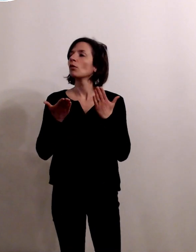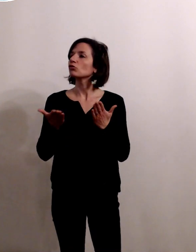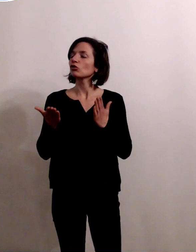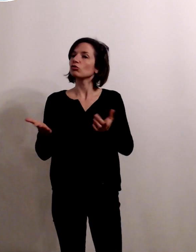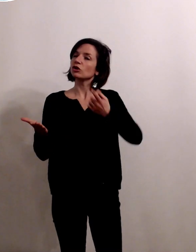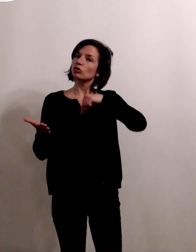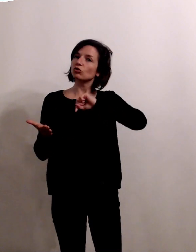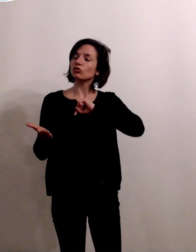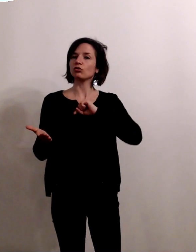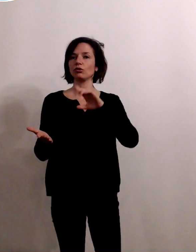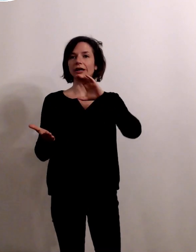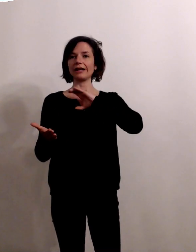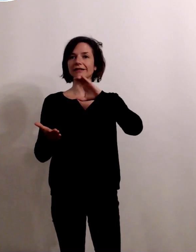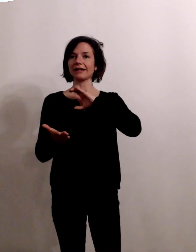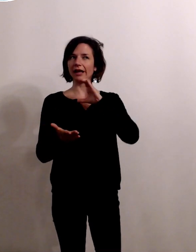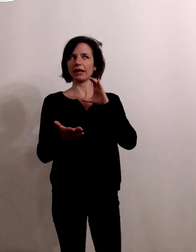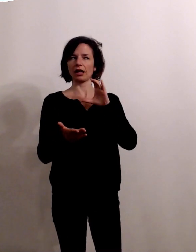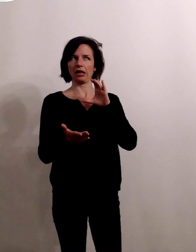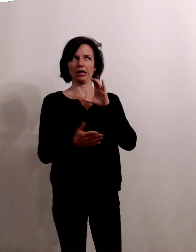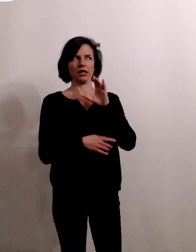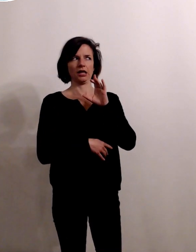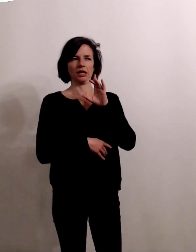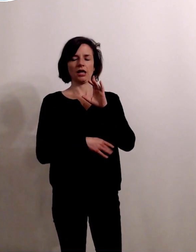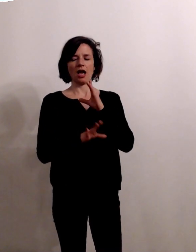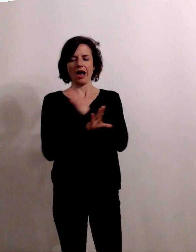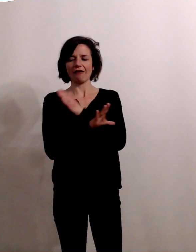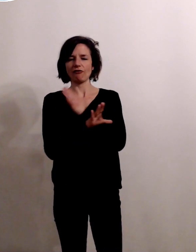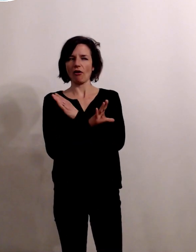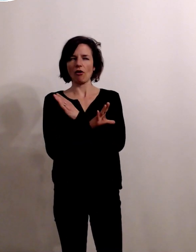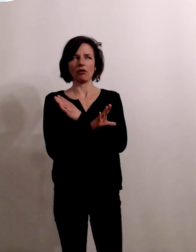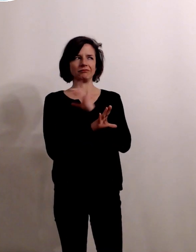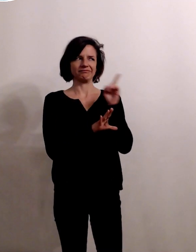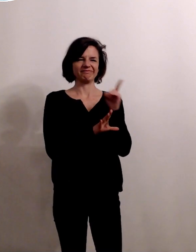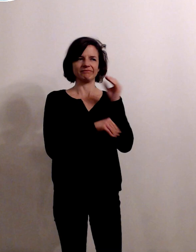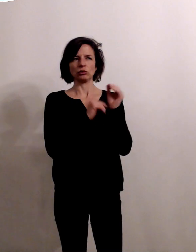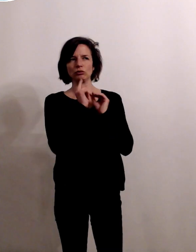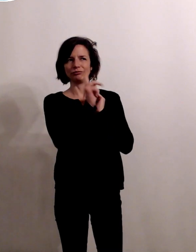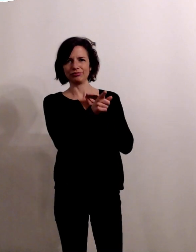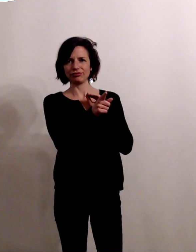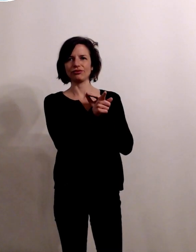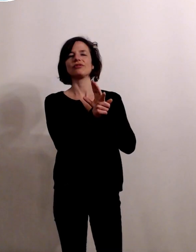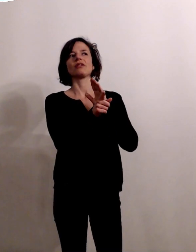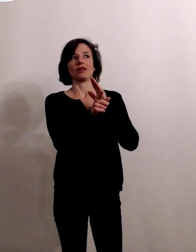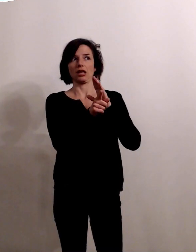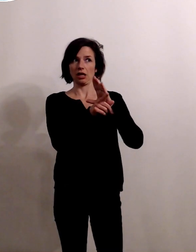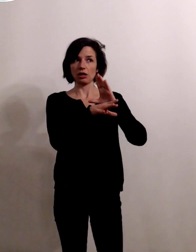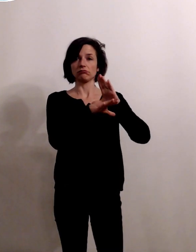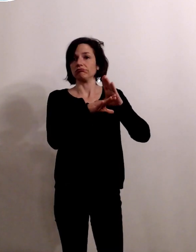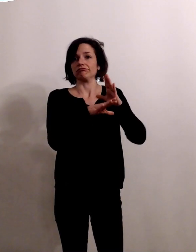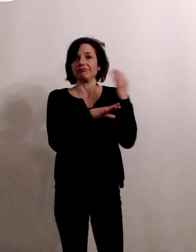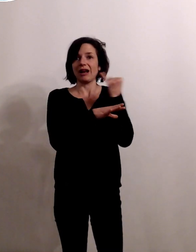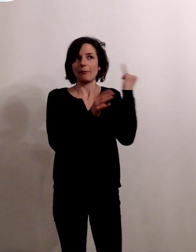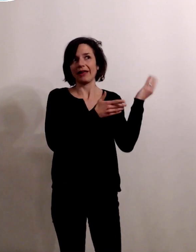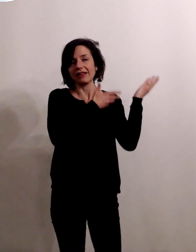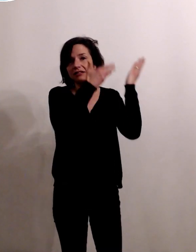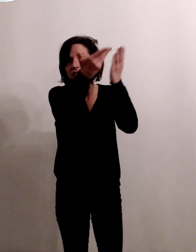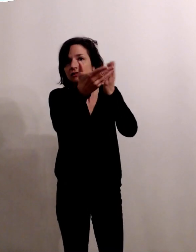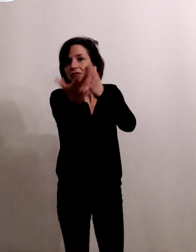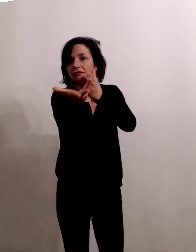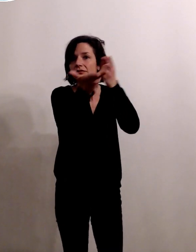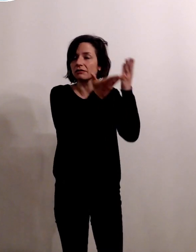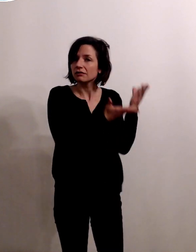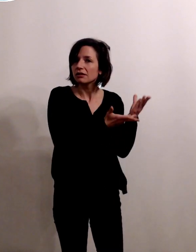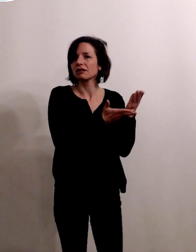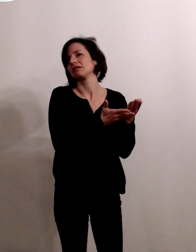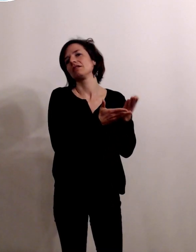'accouchement se déroule dans la bonne structure pour qu'on n'ait pas à déplacer l'enfant ensuite c'est tout le principe de ce qu'on appelle les transferts in